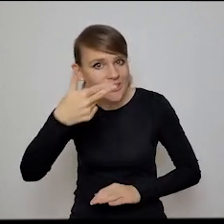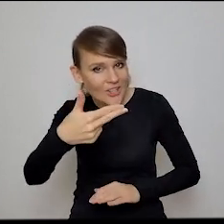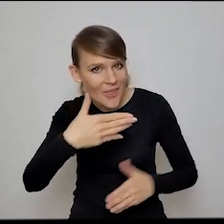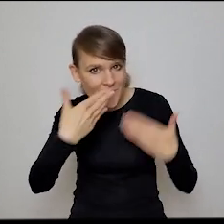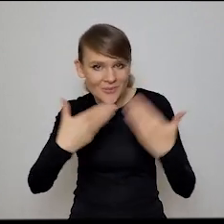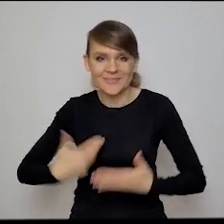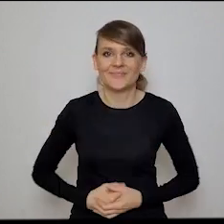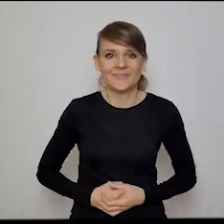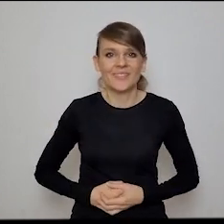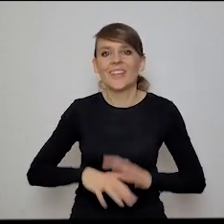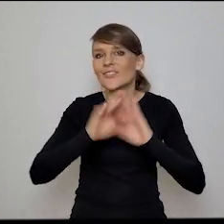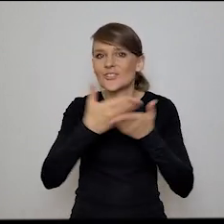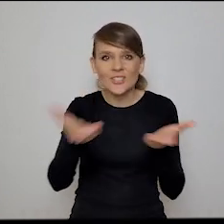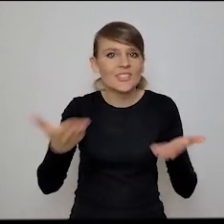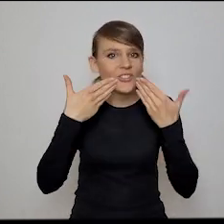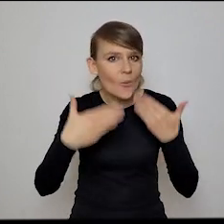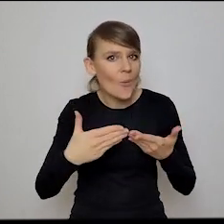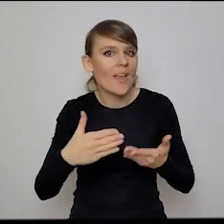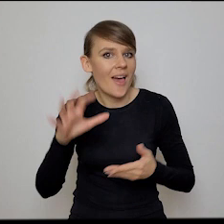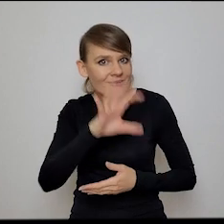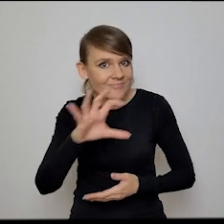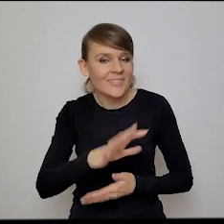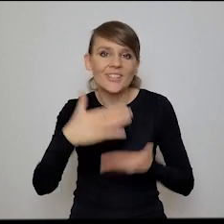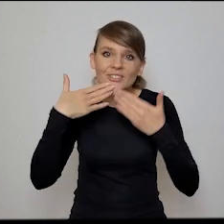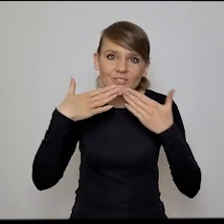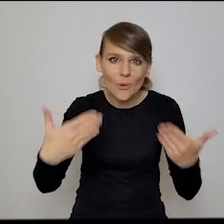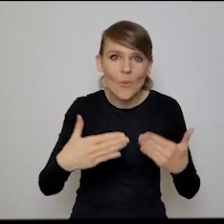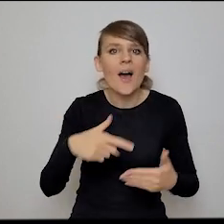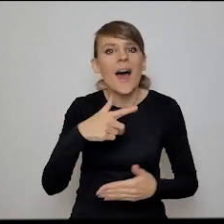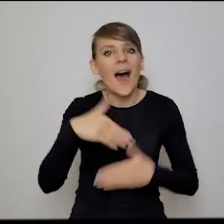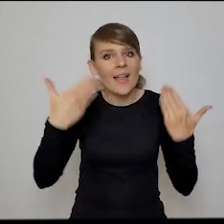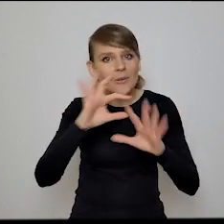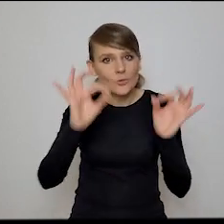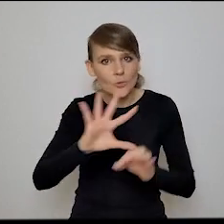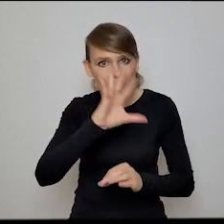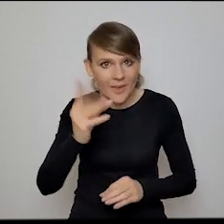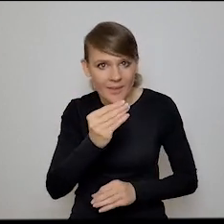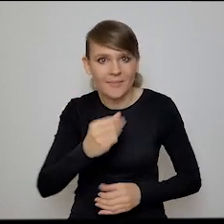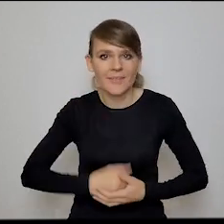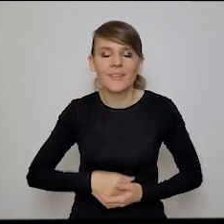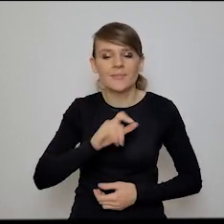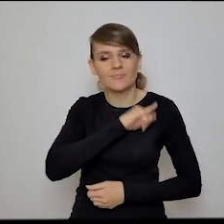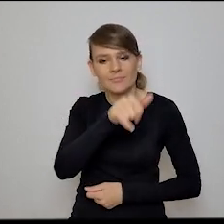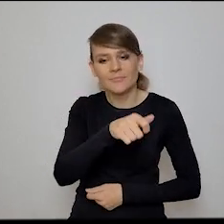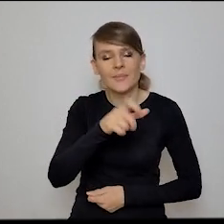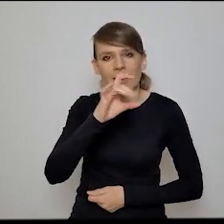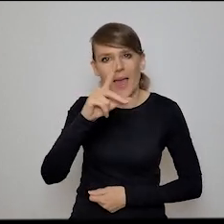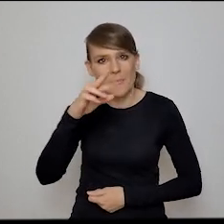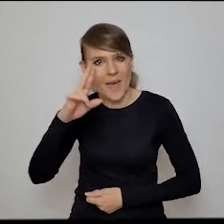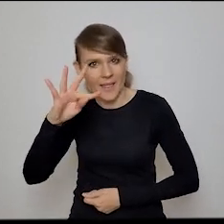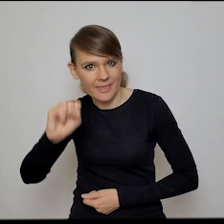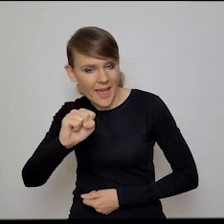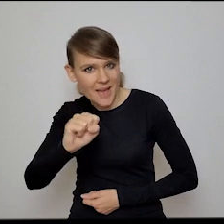i wszystkim dziękuję za uwagę. Dziękuję jeszcze raz Akademii Sztuk Pięknych imienia Eugeniusza Geberta